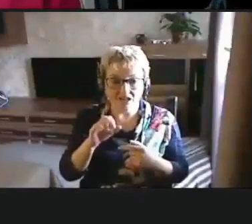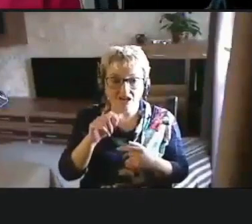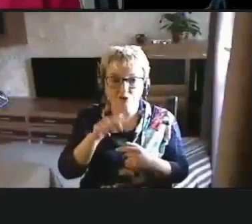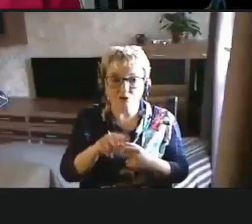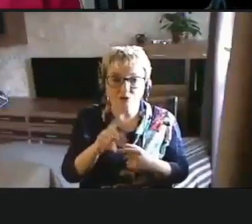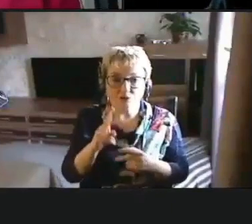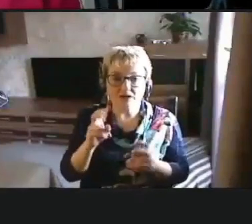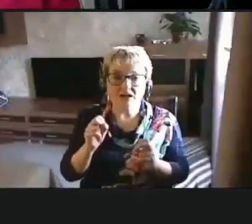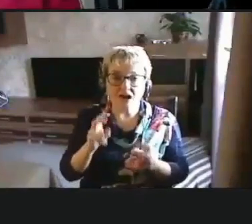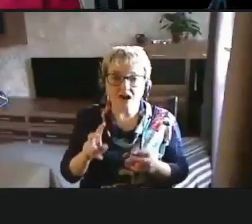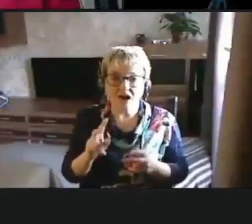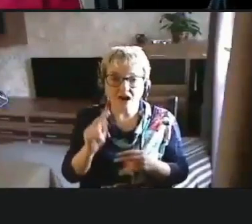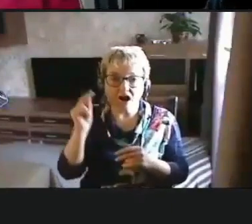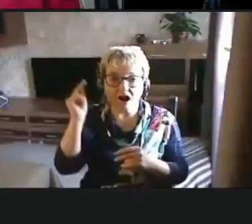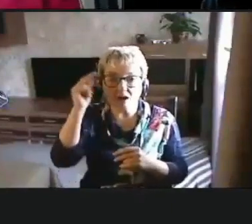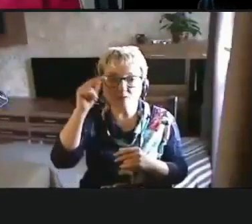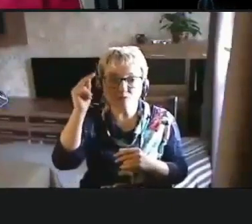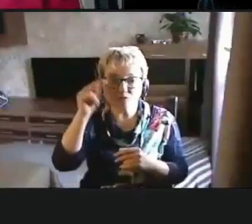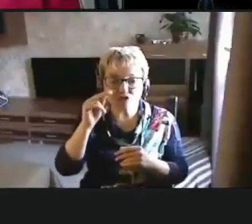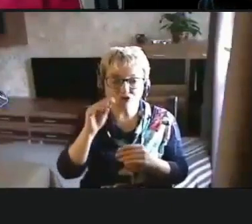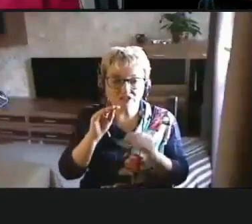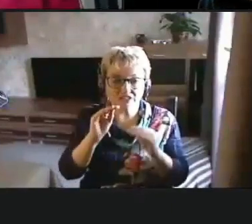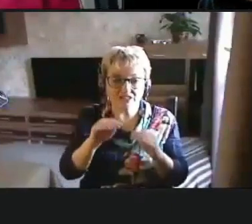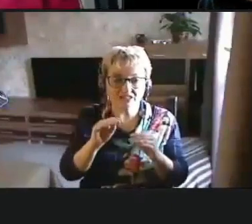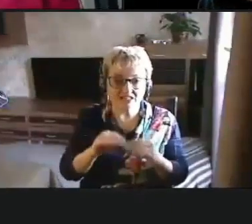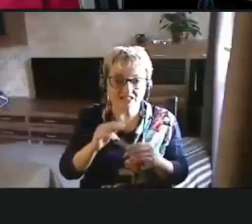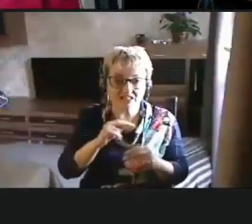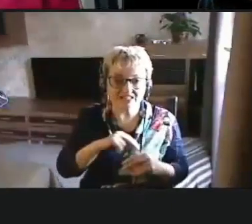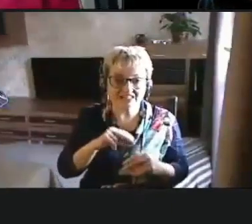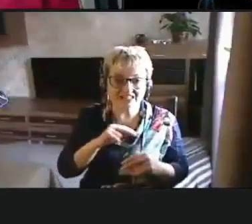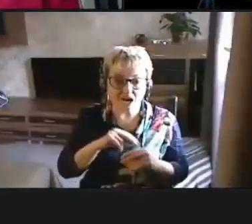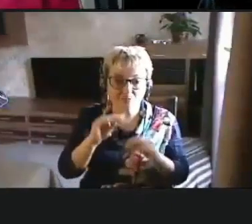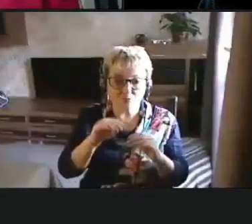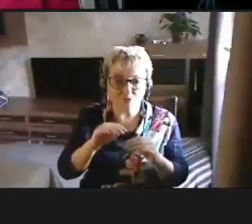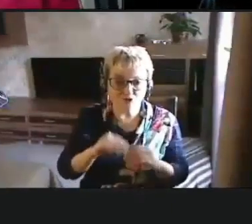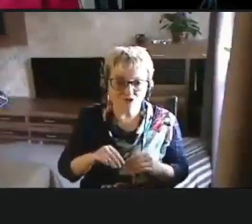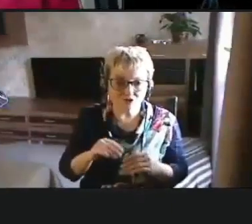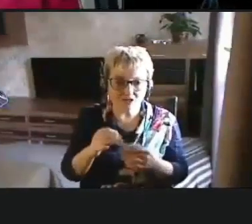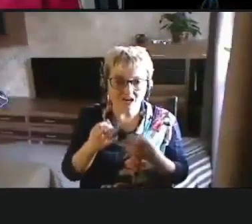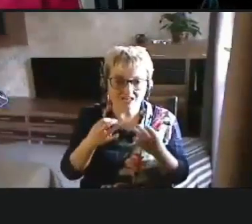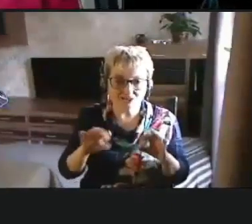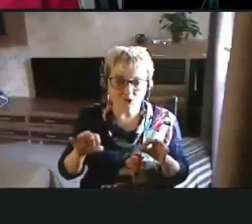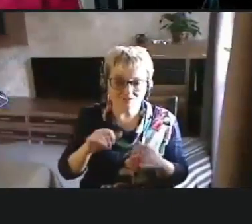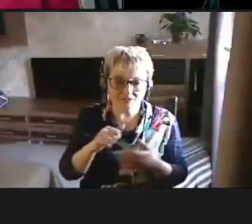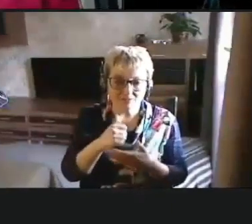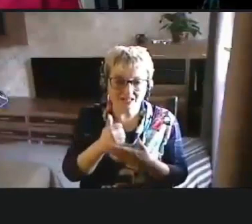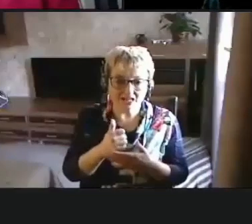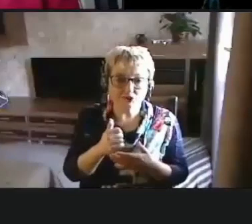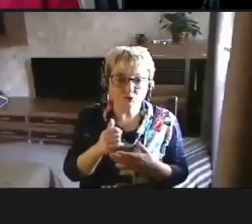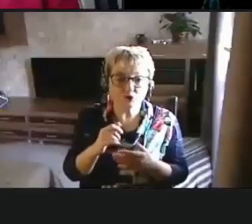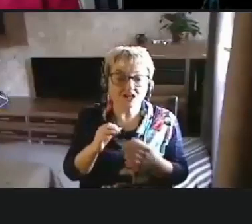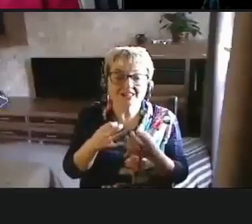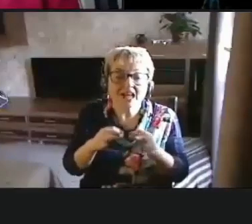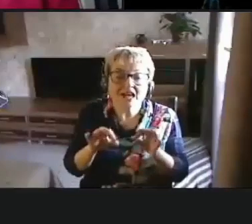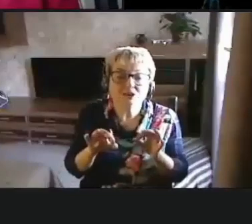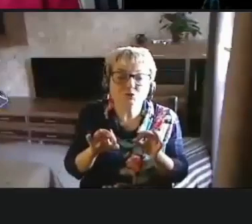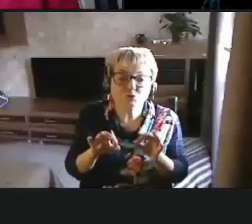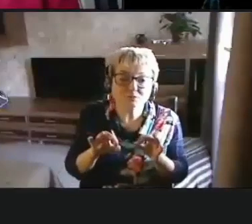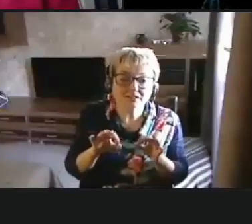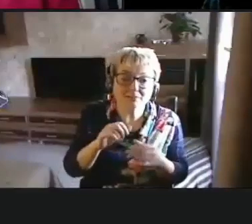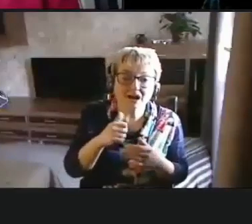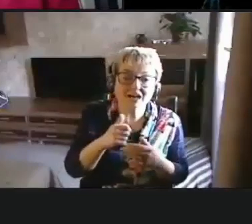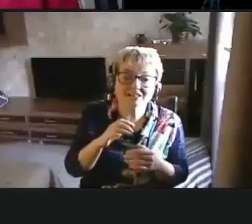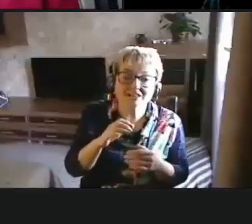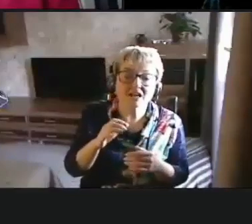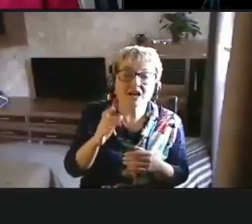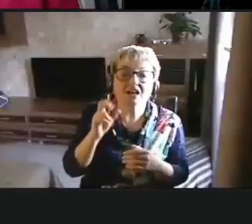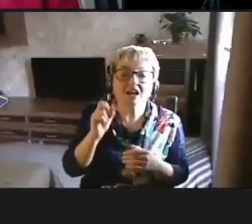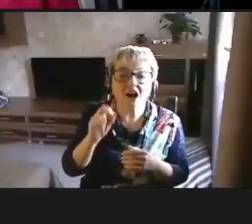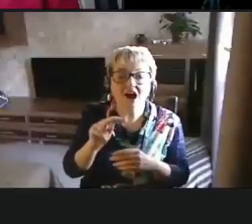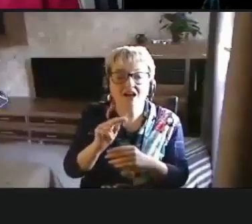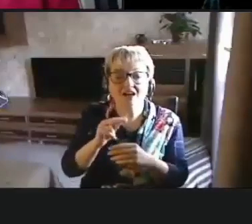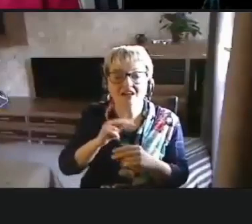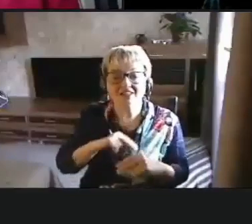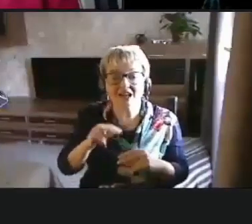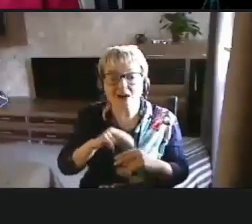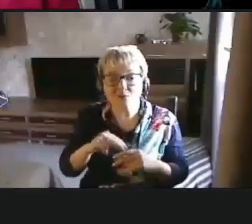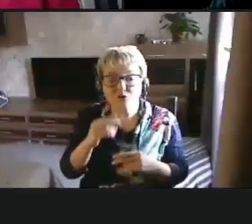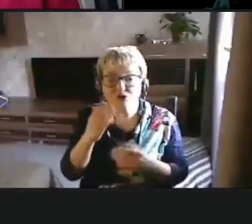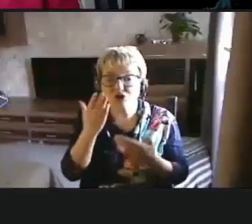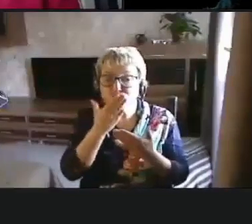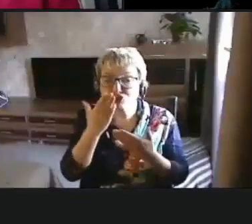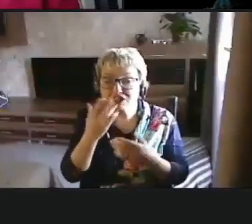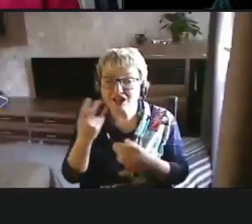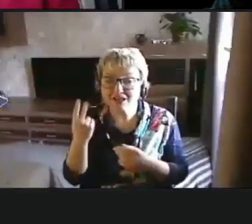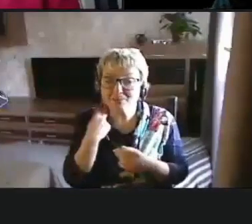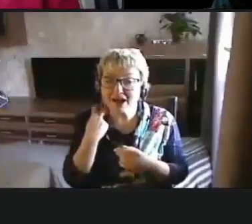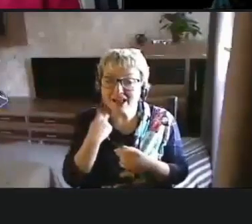как обучить разработчиков вот основам доступности, да, а о том, как научить разработчиков читать по-английски.